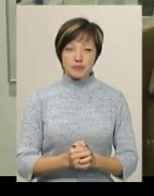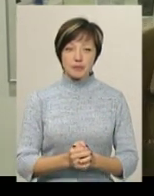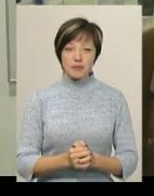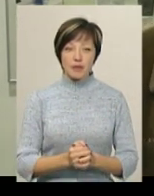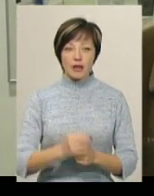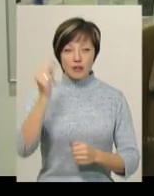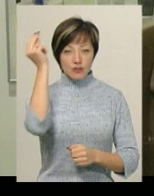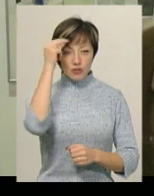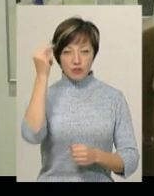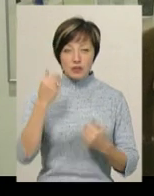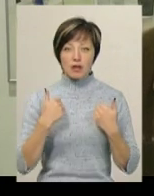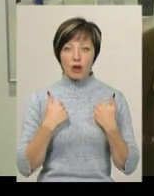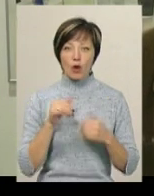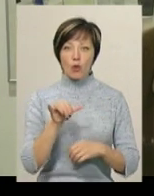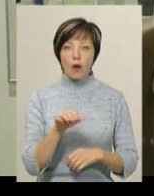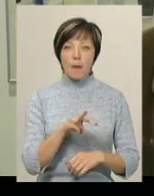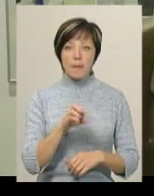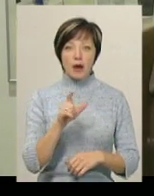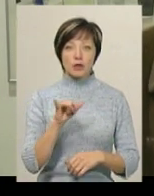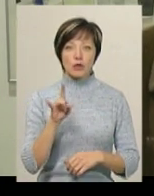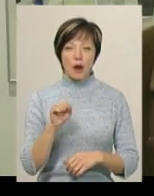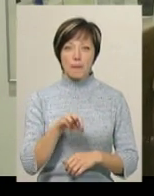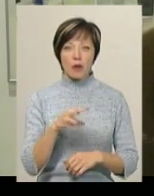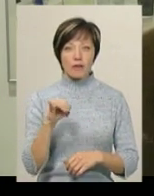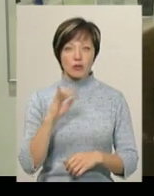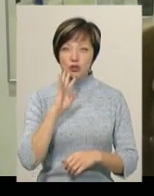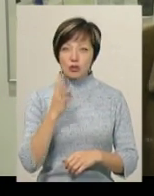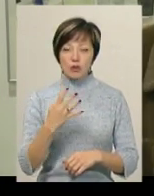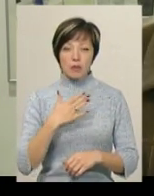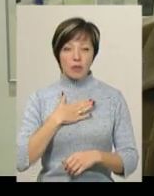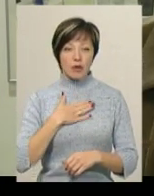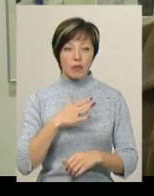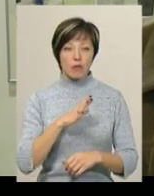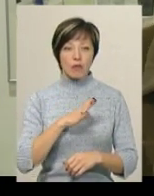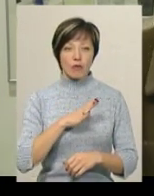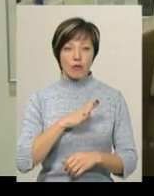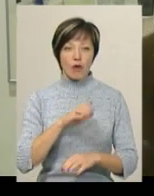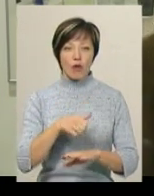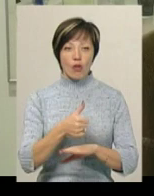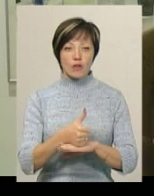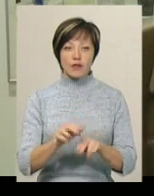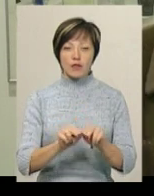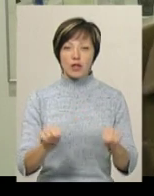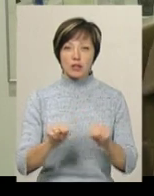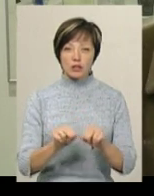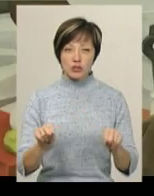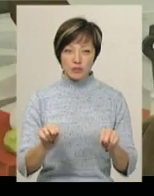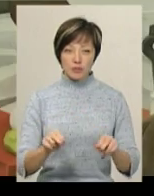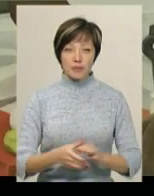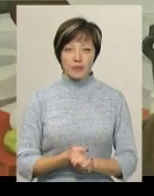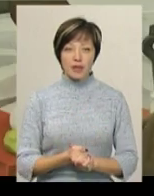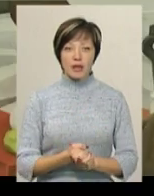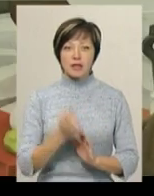Вчився я у Мазуро Миколи Івановича. Всі чотири роки він був моїм головним викладачем з фаху.